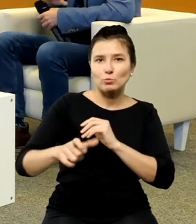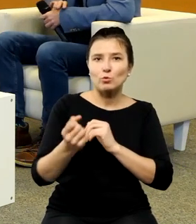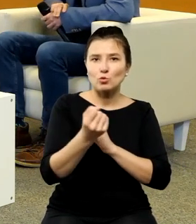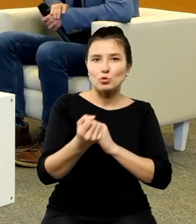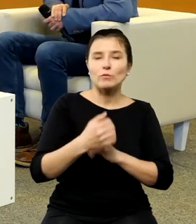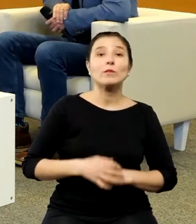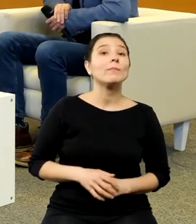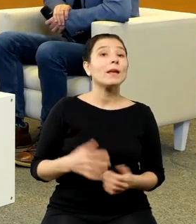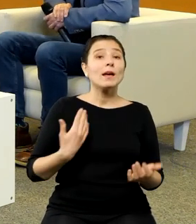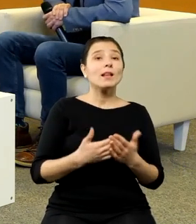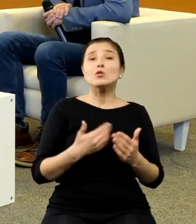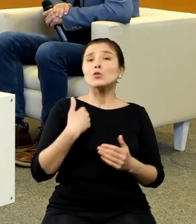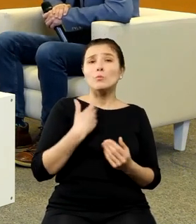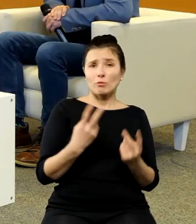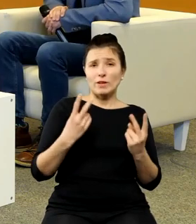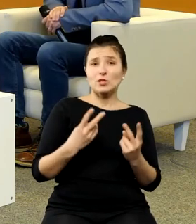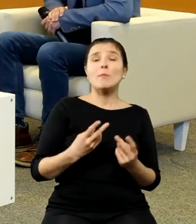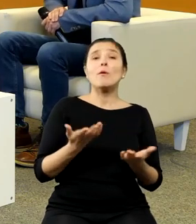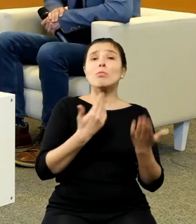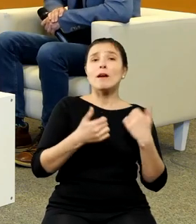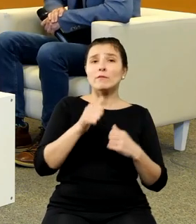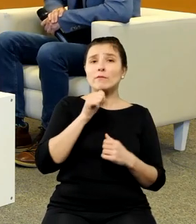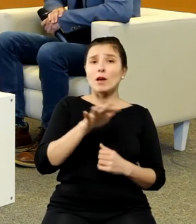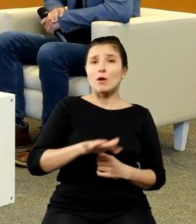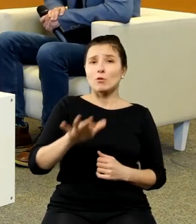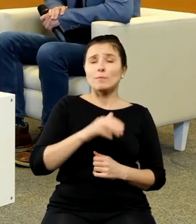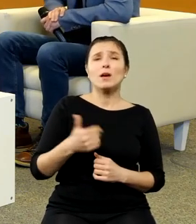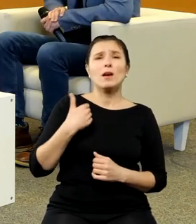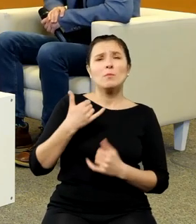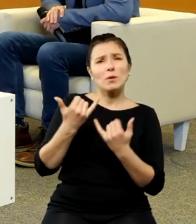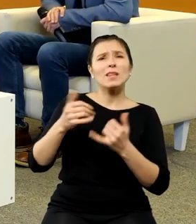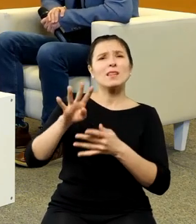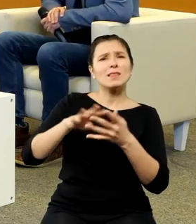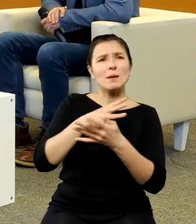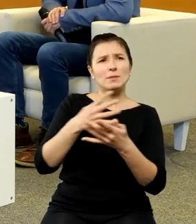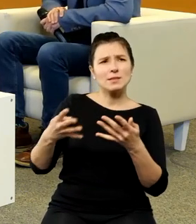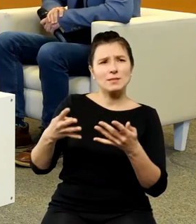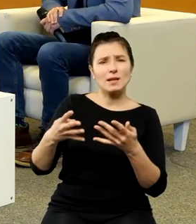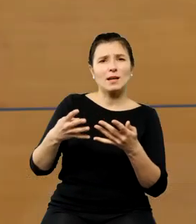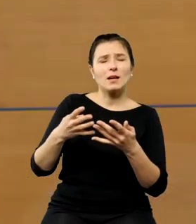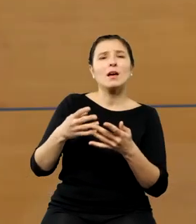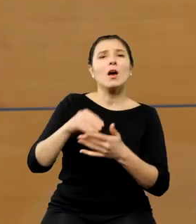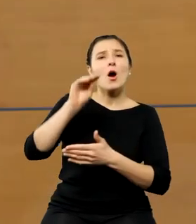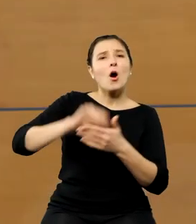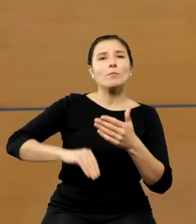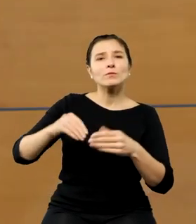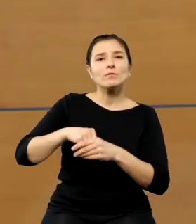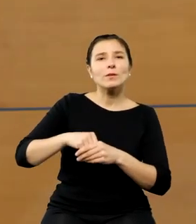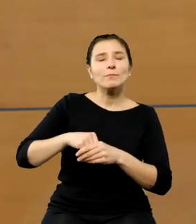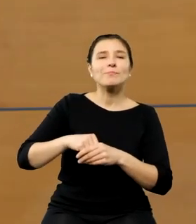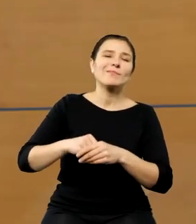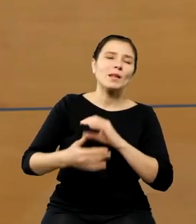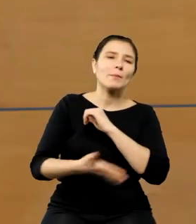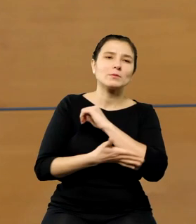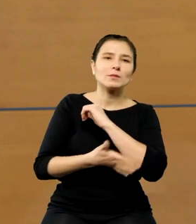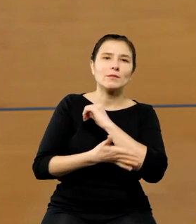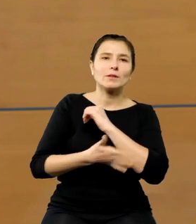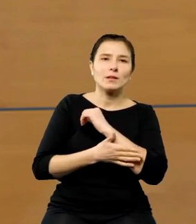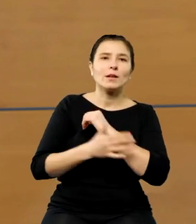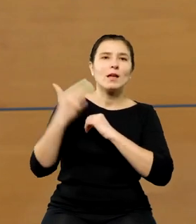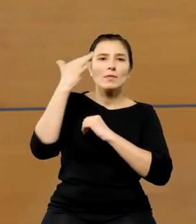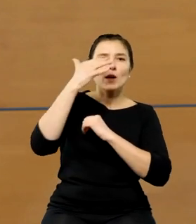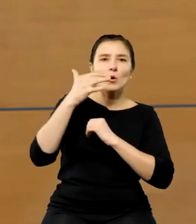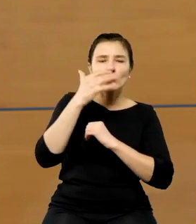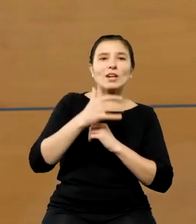Europie funkcjonowały tablice alfonsyńskie opisujące, znaczy zbudowane na podstawie teorii